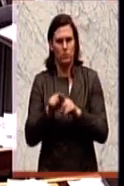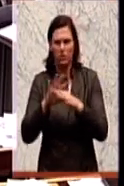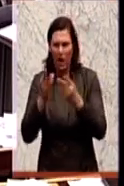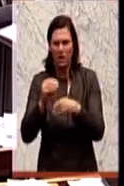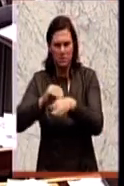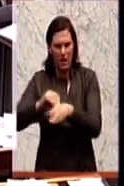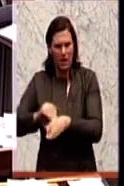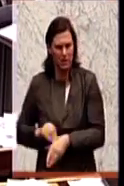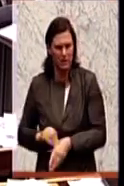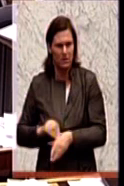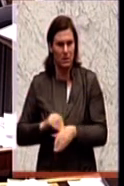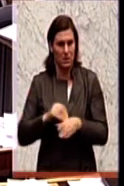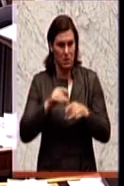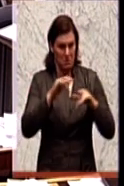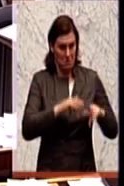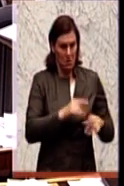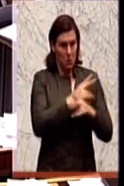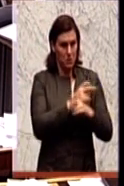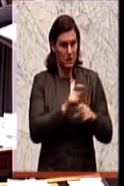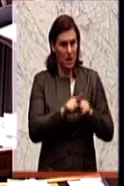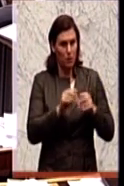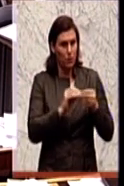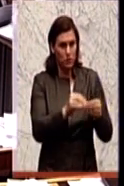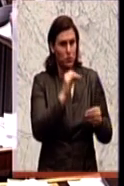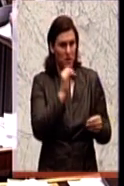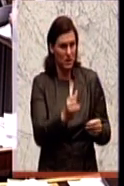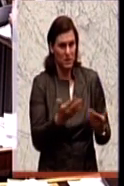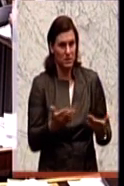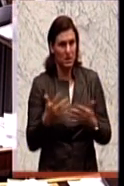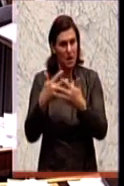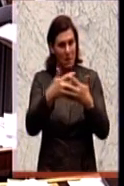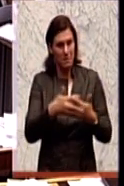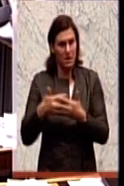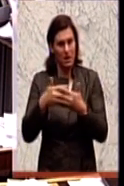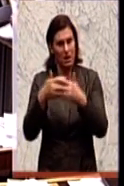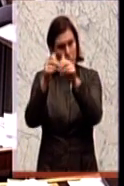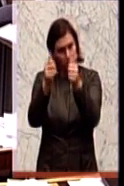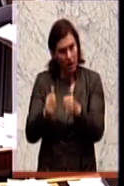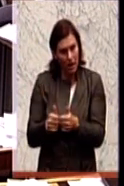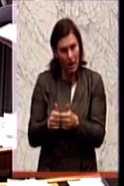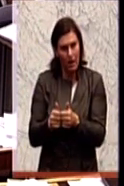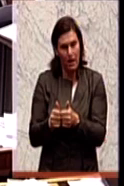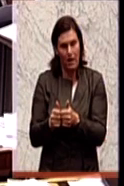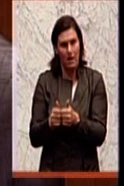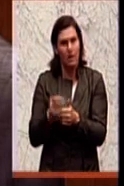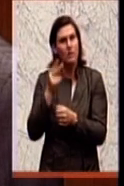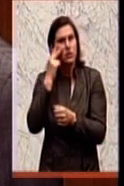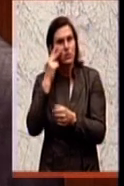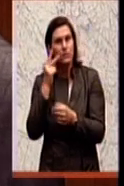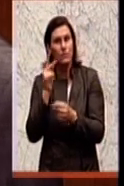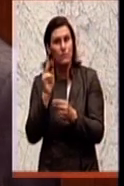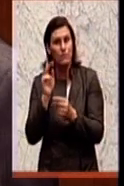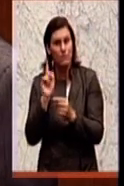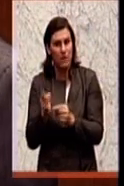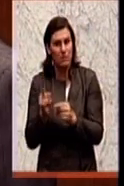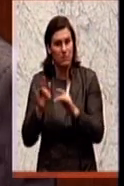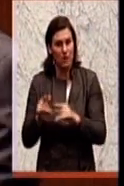Vorratsdatenspeicherung. Das heißt, es funktioniert nicht. Die USA hat ein Modell, das heißt also, dass wenn so etwas stattgefunden hat, wo man